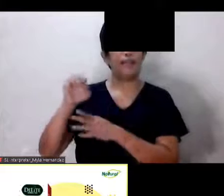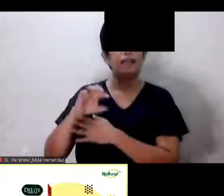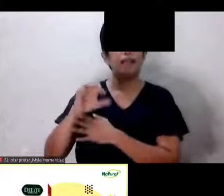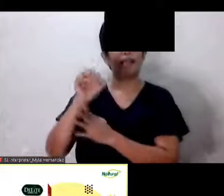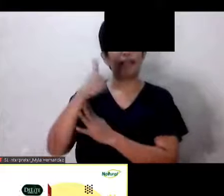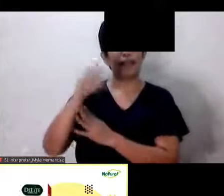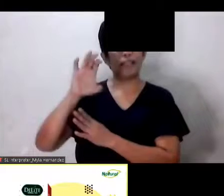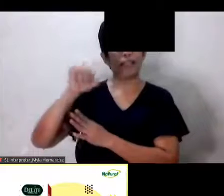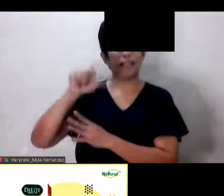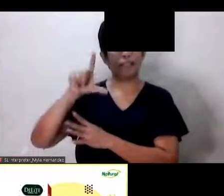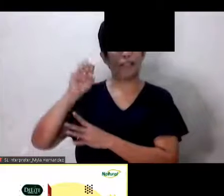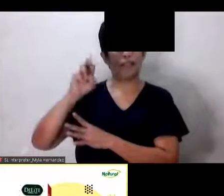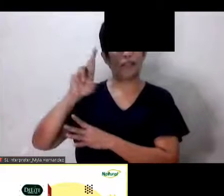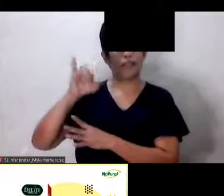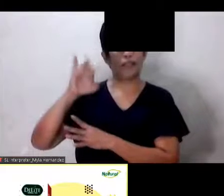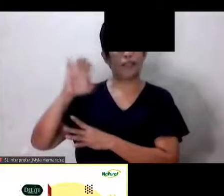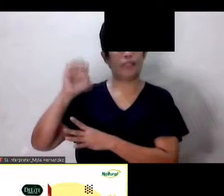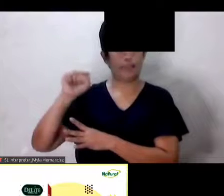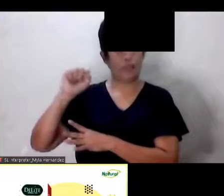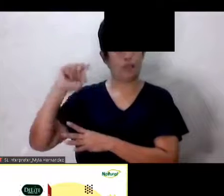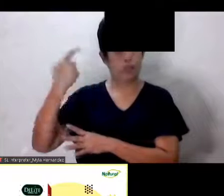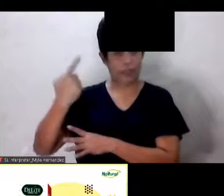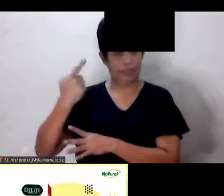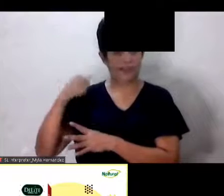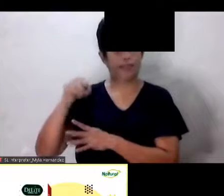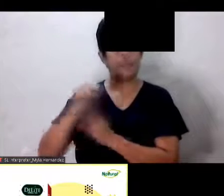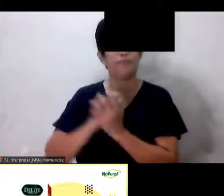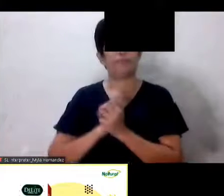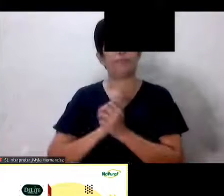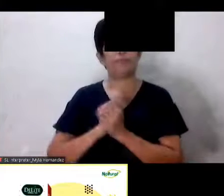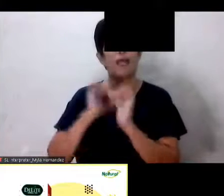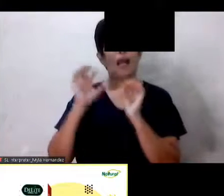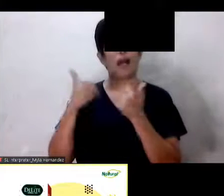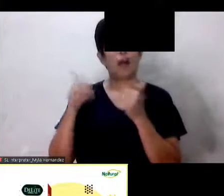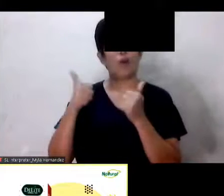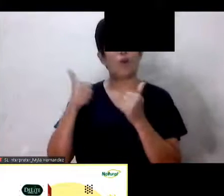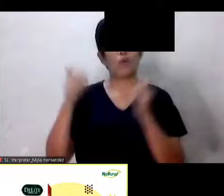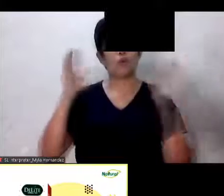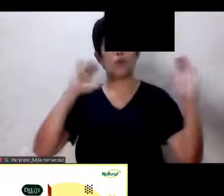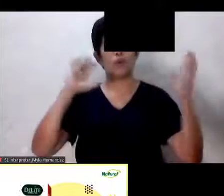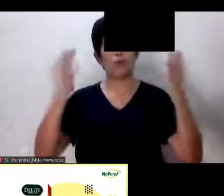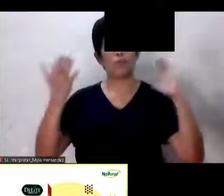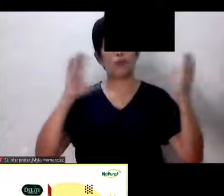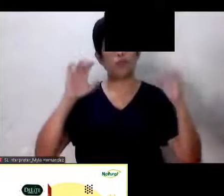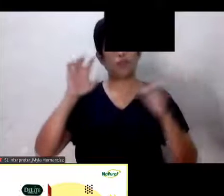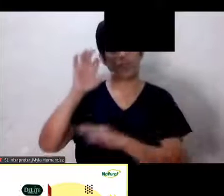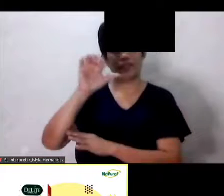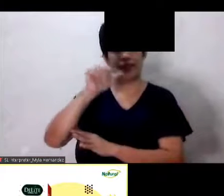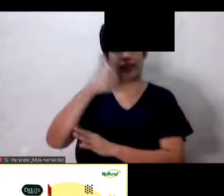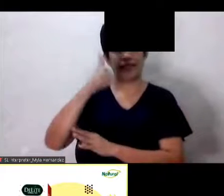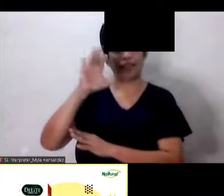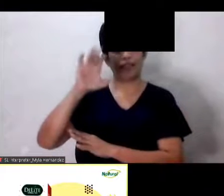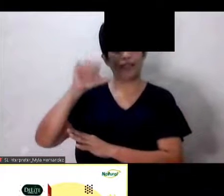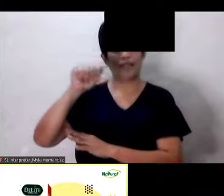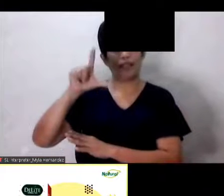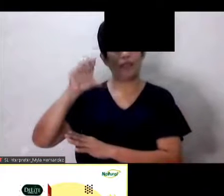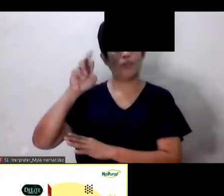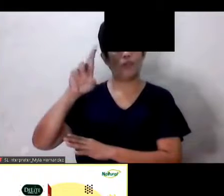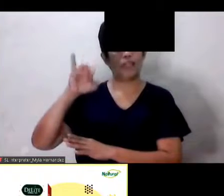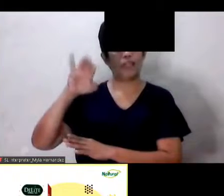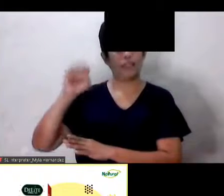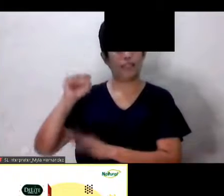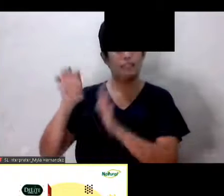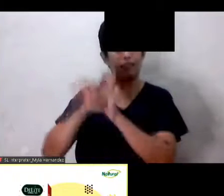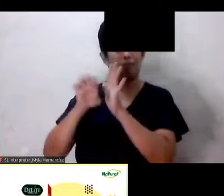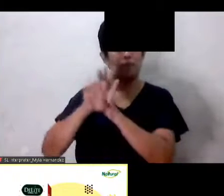calories lang po 10 calories lang po Paano mo i-compare ang 10 calories na iniinom natin Okay Kung